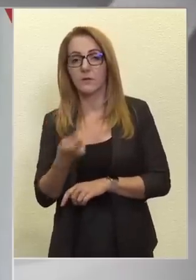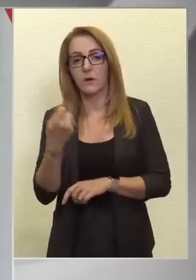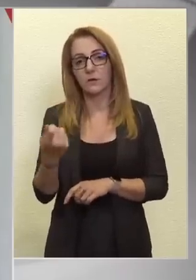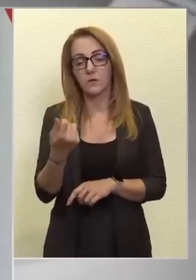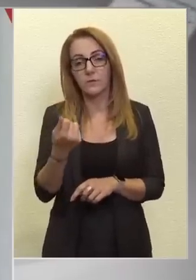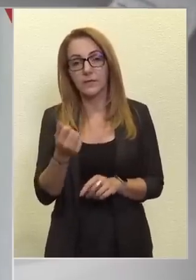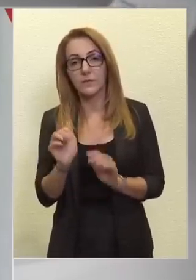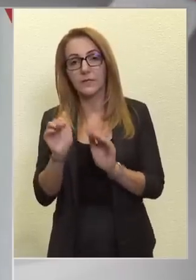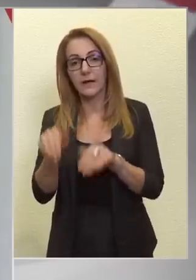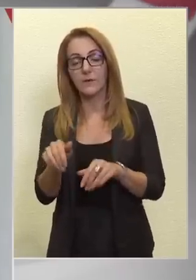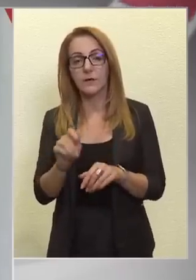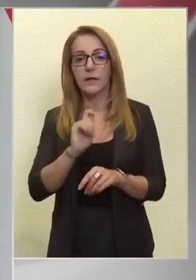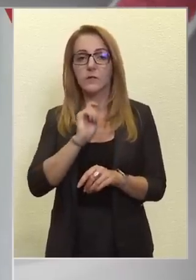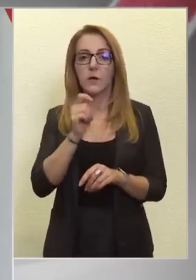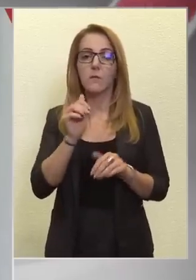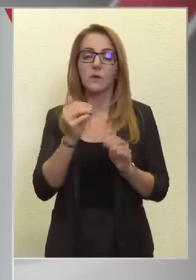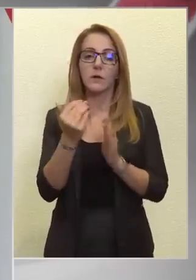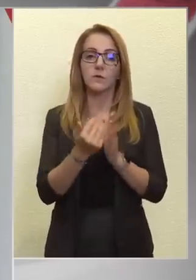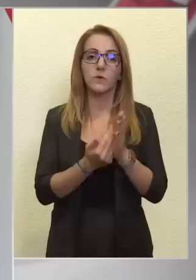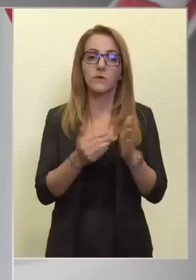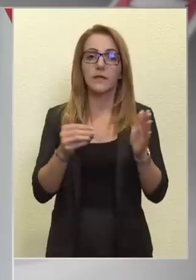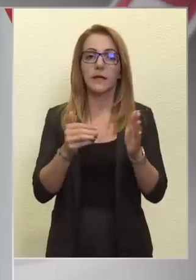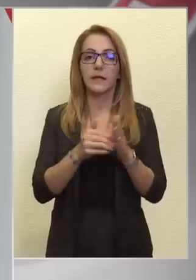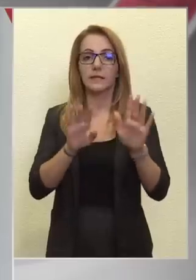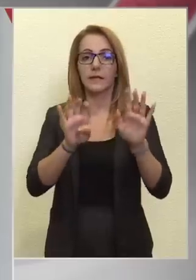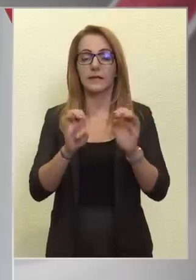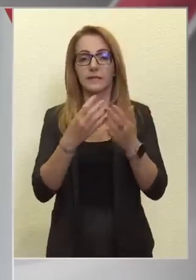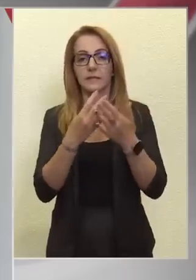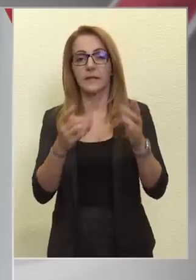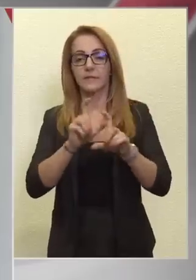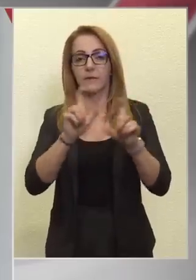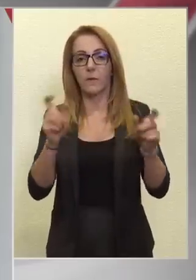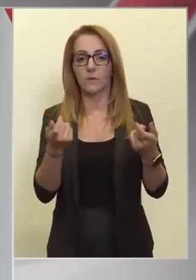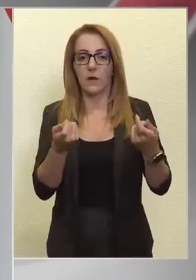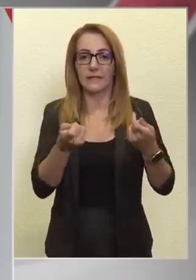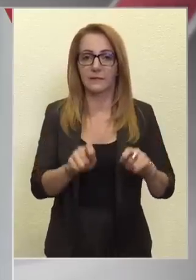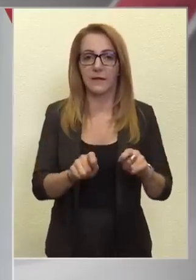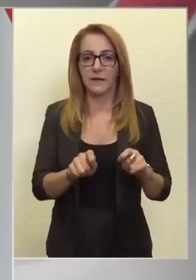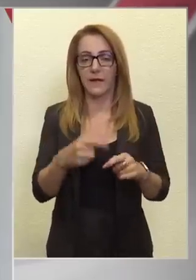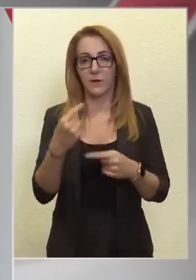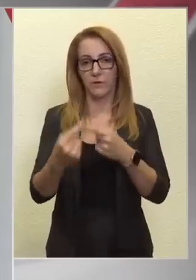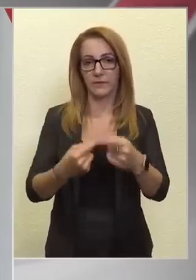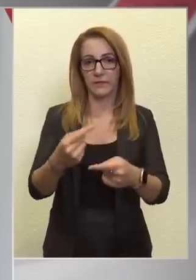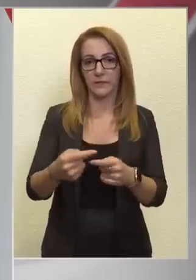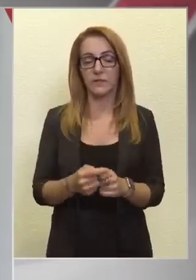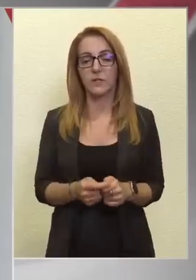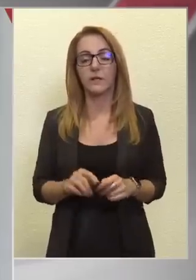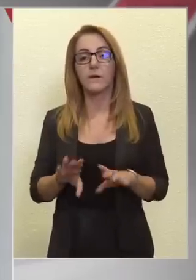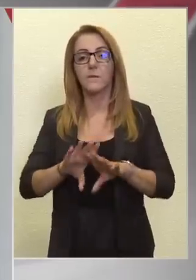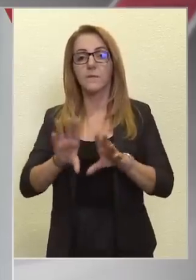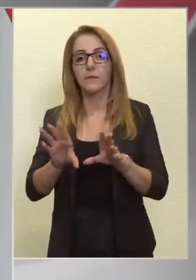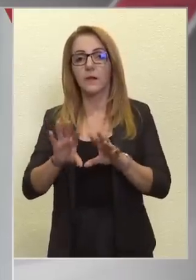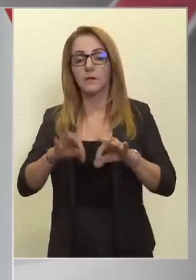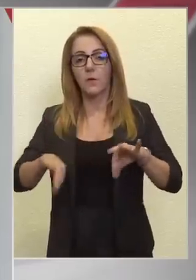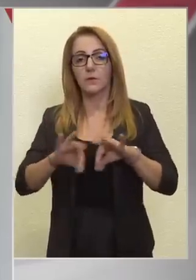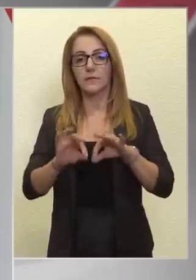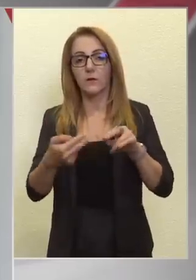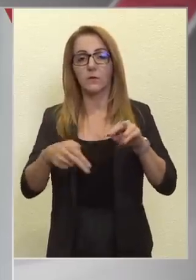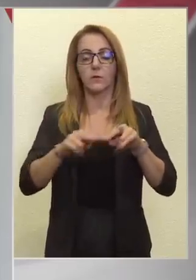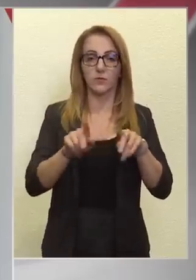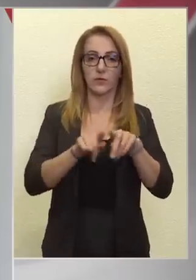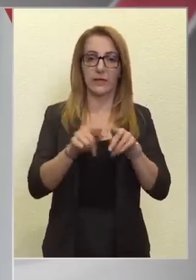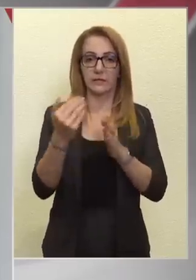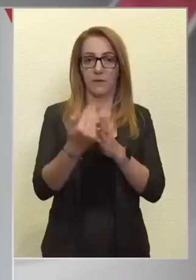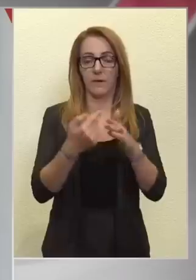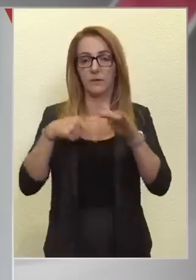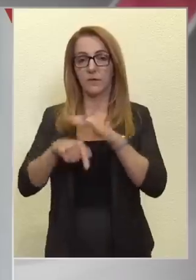támogatást a magyar törvények 1990 óta következetesen kizárják. Hozzáteszem, az országok nagy többsége így szabályozza a saját